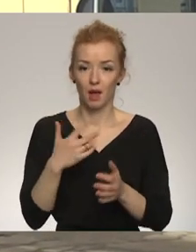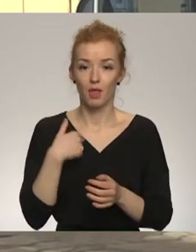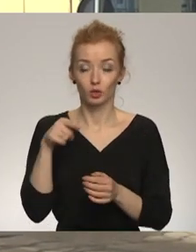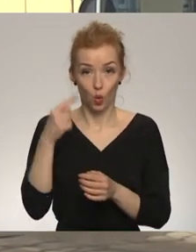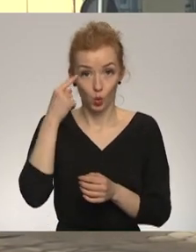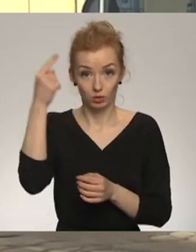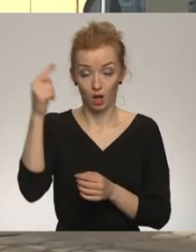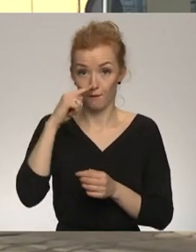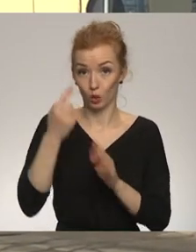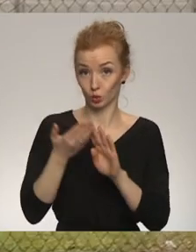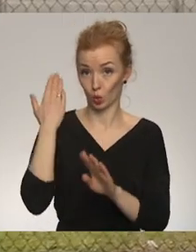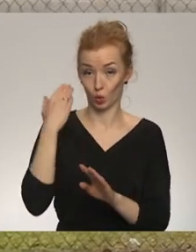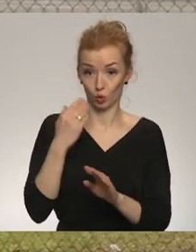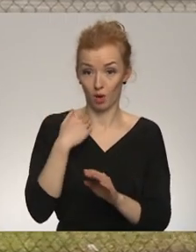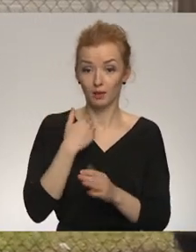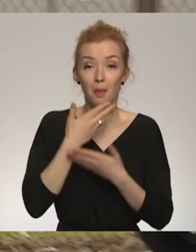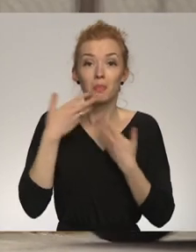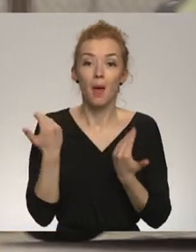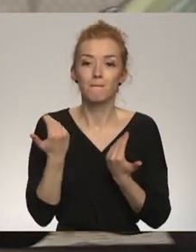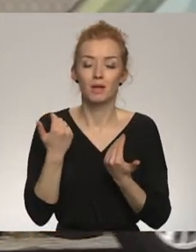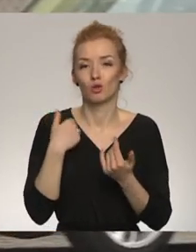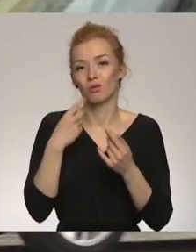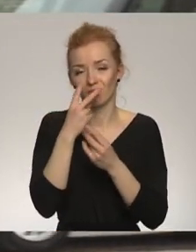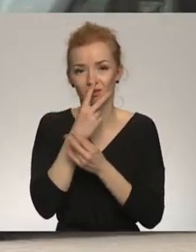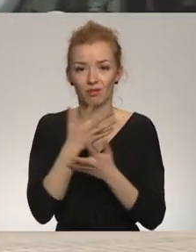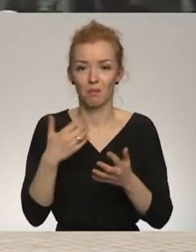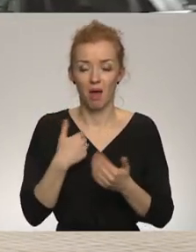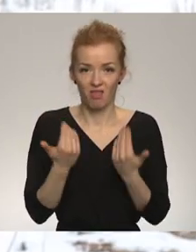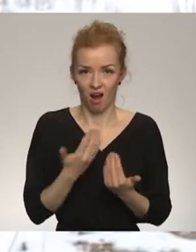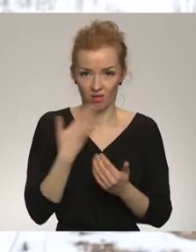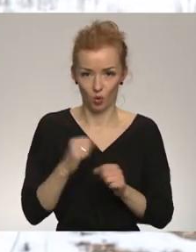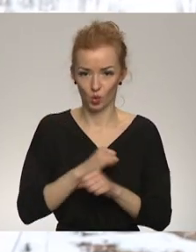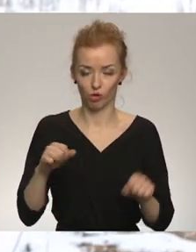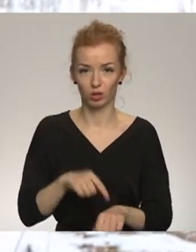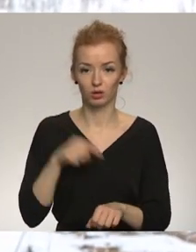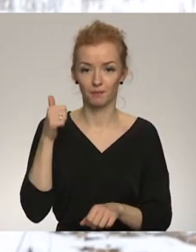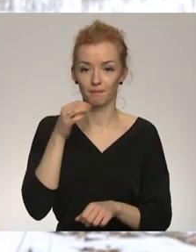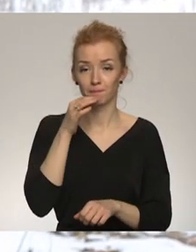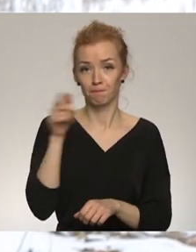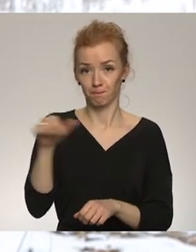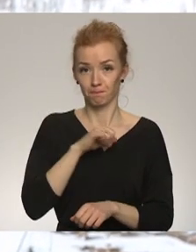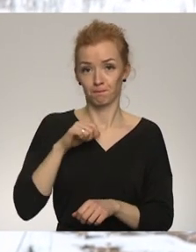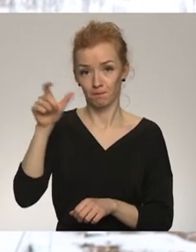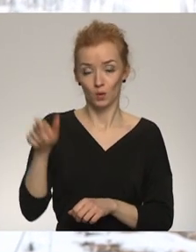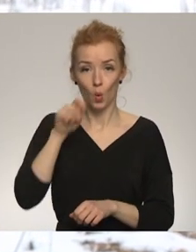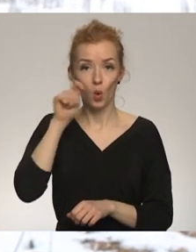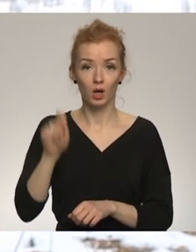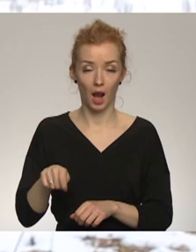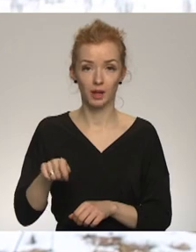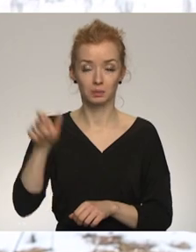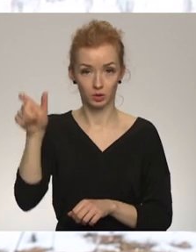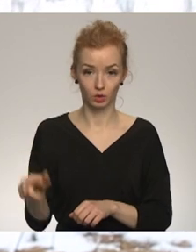uzzināju arī kādu stundu atpakaļ tikai. Es nebiju tajā visā iekšā. Nav drošības sajūtes. Ukrainas pilsonis Viķie jau 45